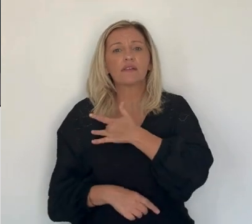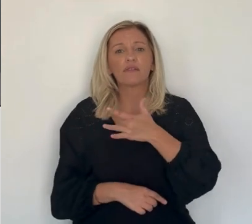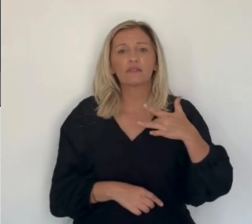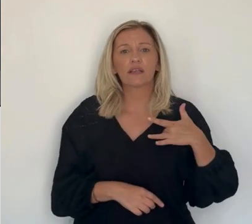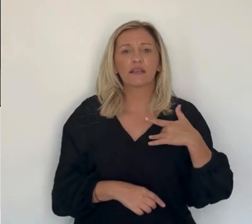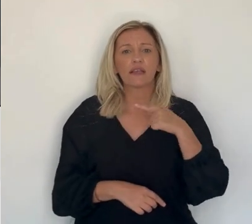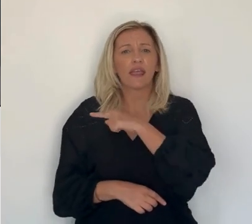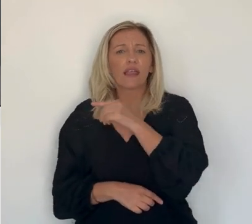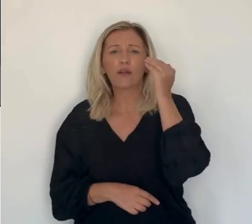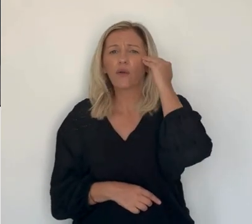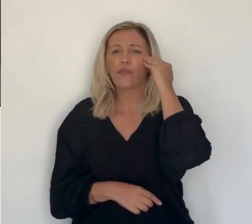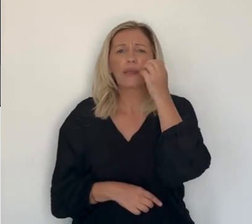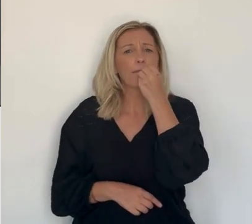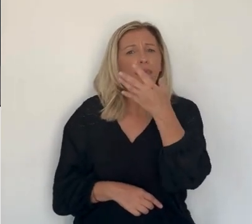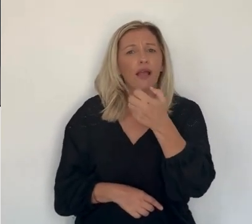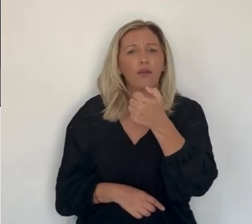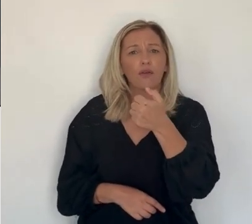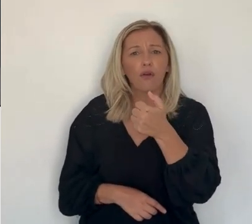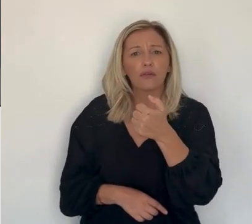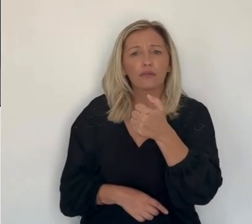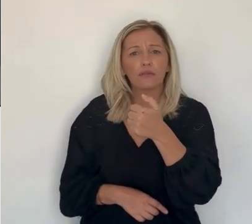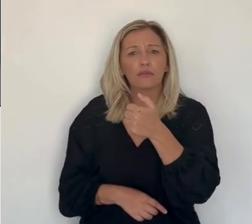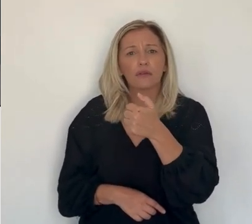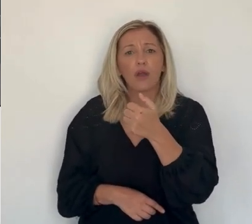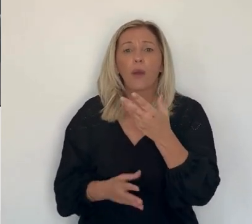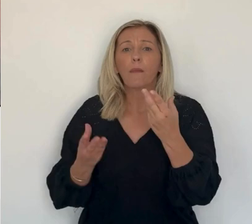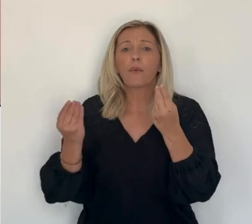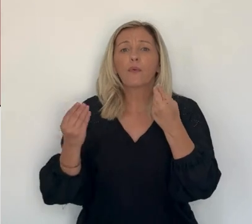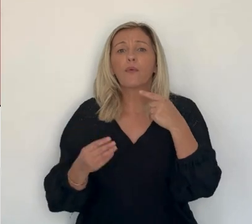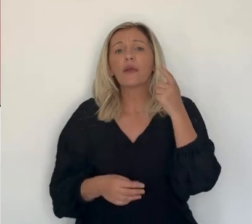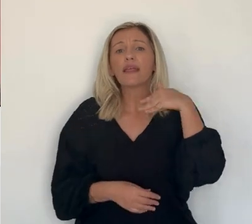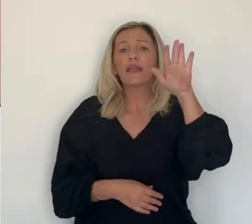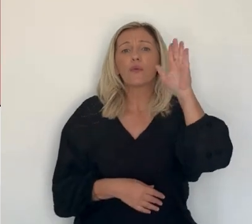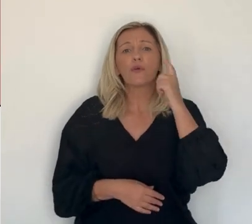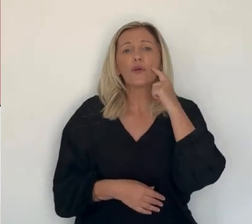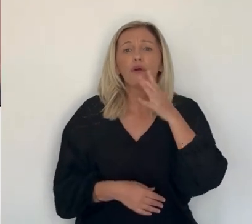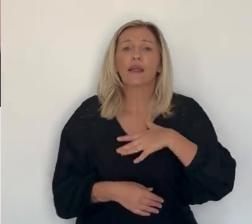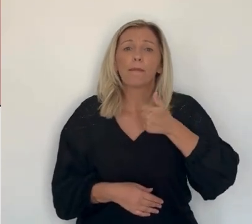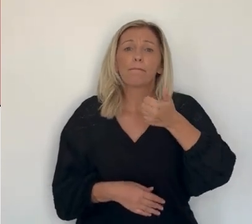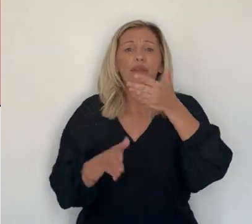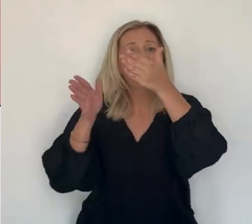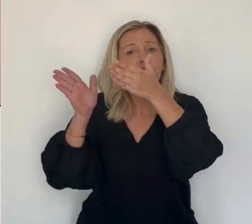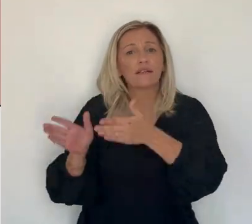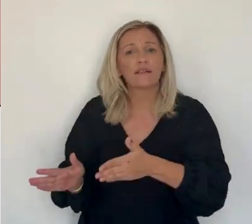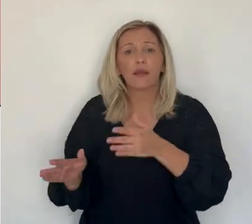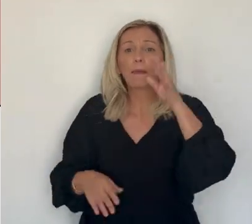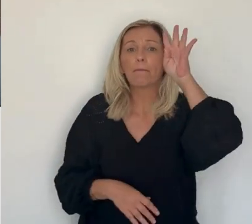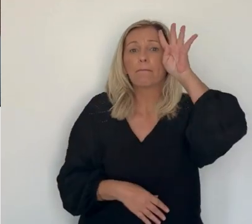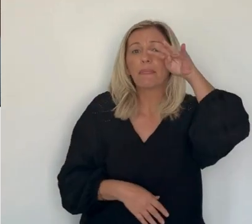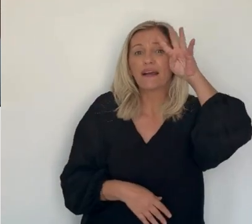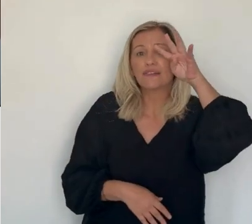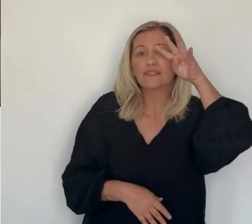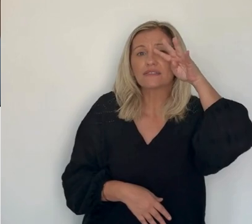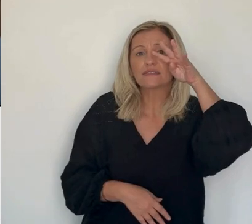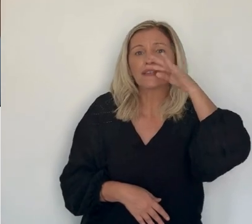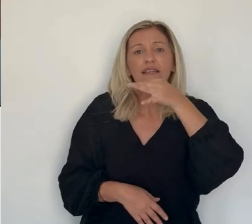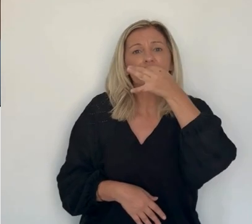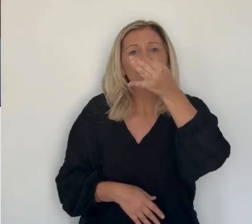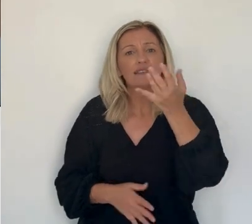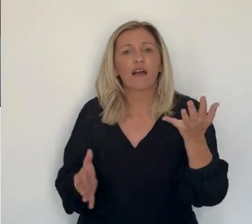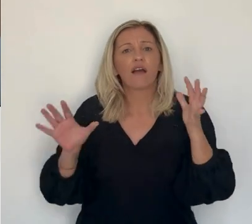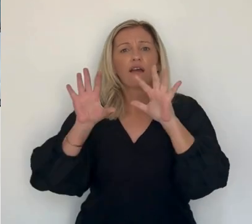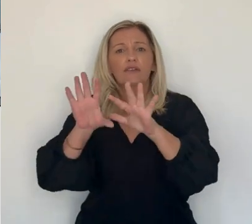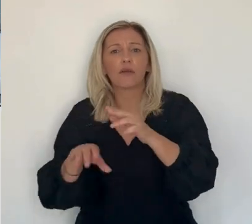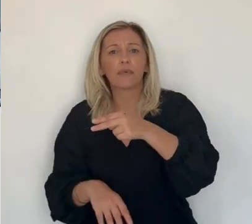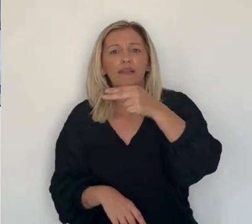Catherine Vautrin est la nouvelle ministre des territoires et de la décentralisation. Ancienne ministre de la Santé, elle connaît bien la Corse et